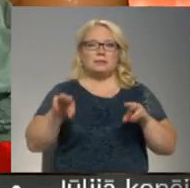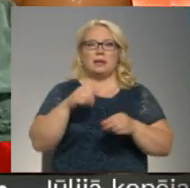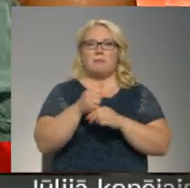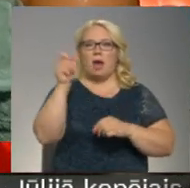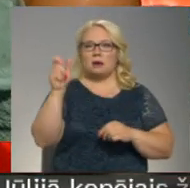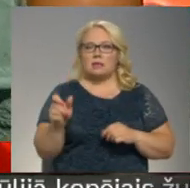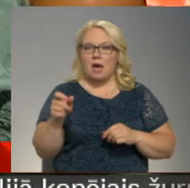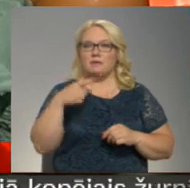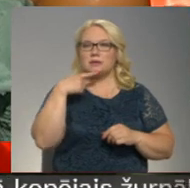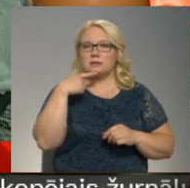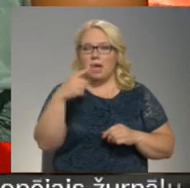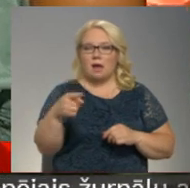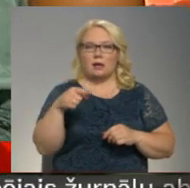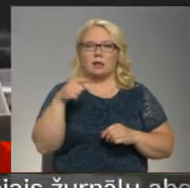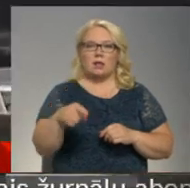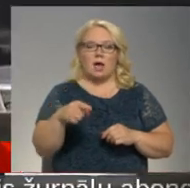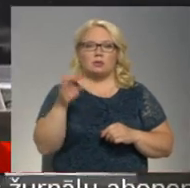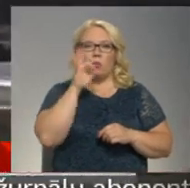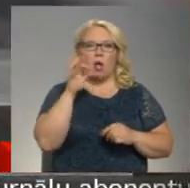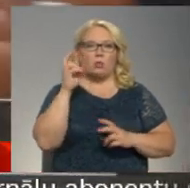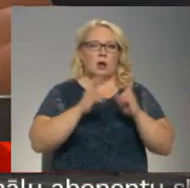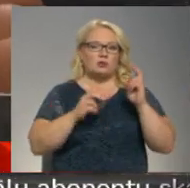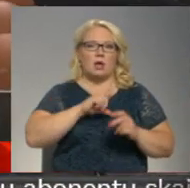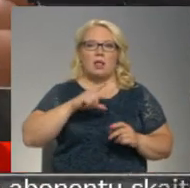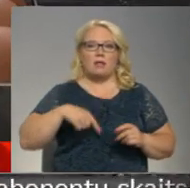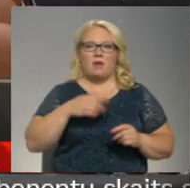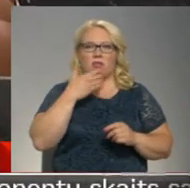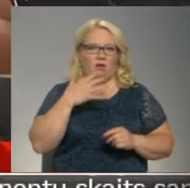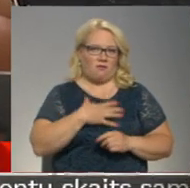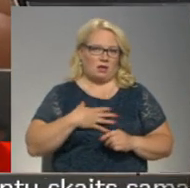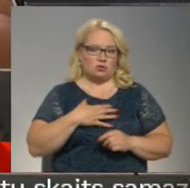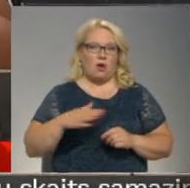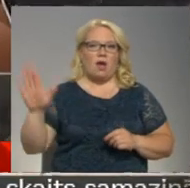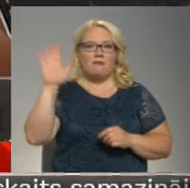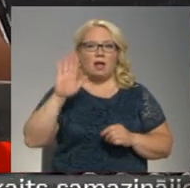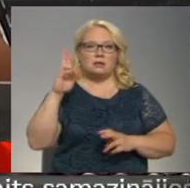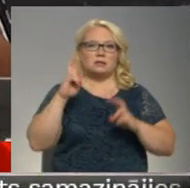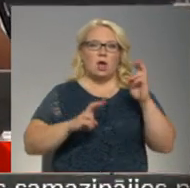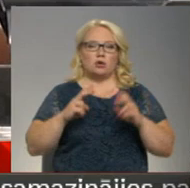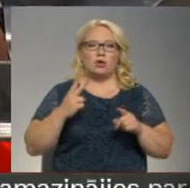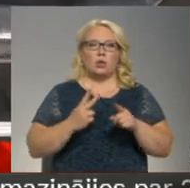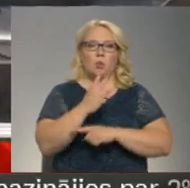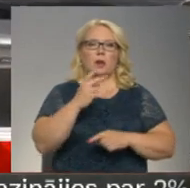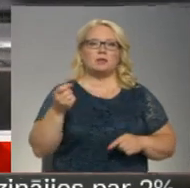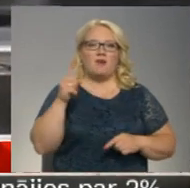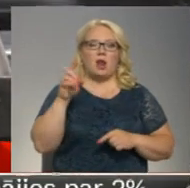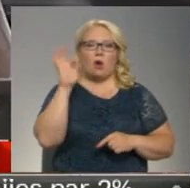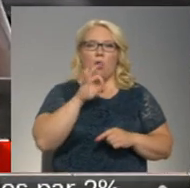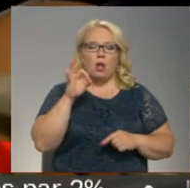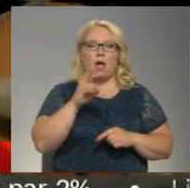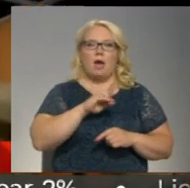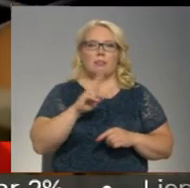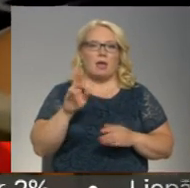arī uzsver. Jaunas lieljaudas sola ražotnes Latvijā nav vajadzīgas, jo pašlaik valstie tiek sarežotas divas reizes vairāk olu nekā